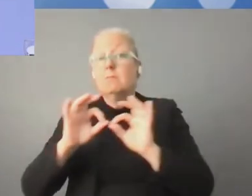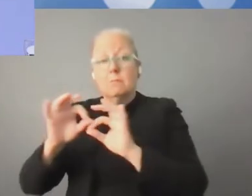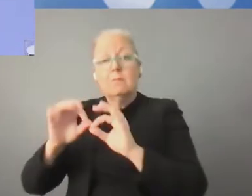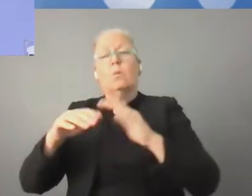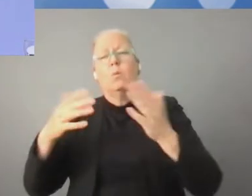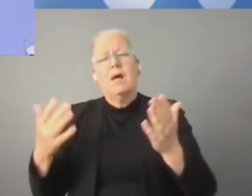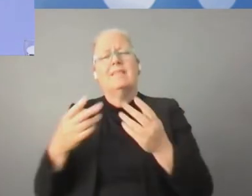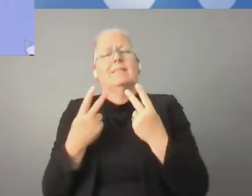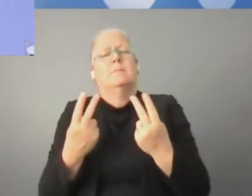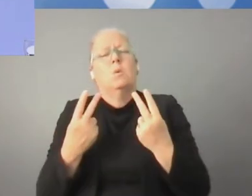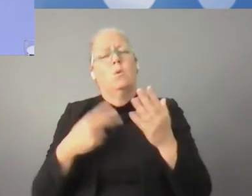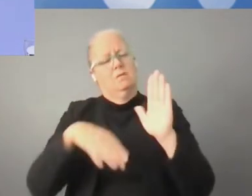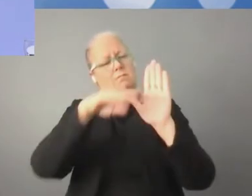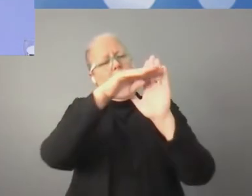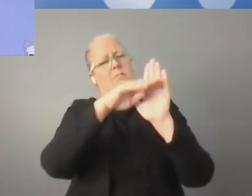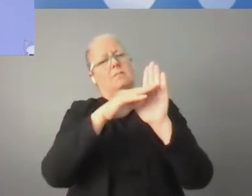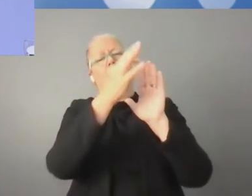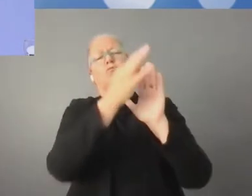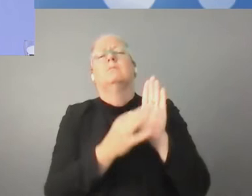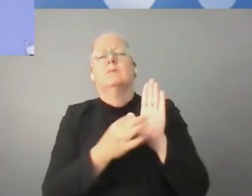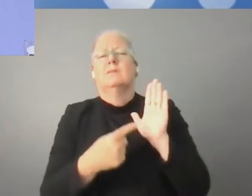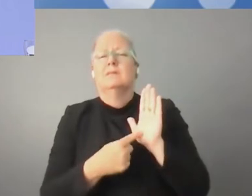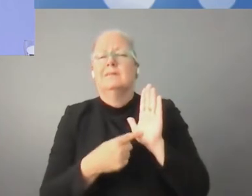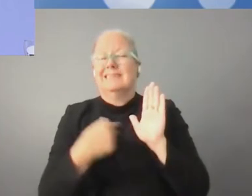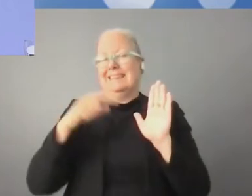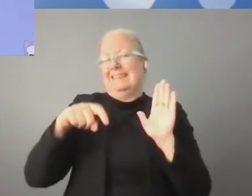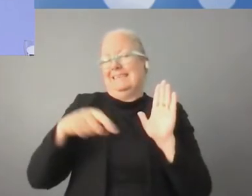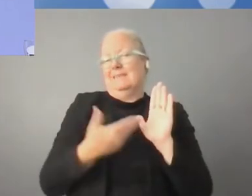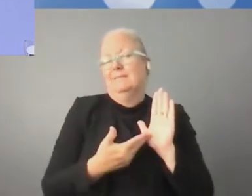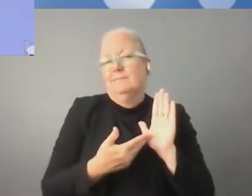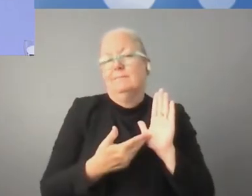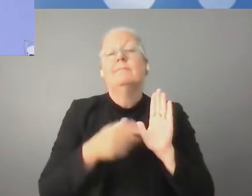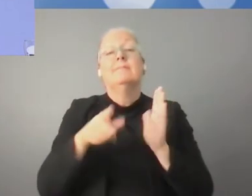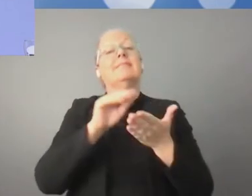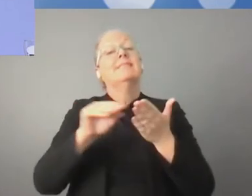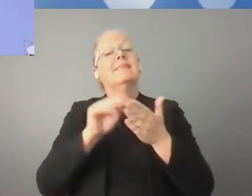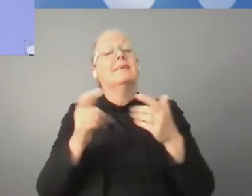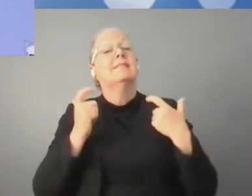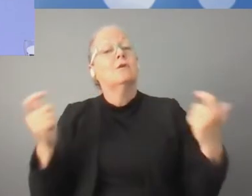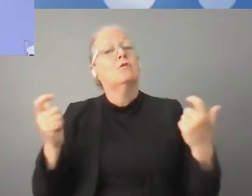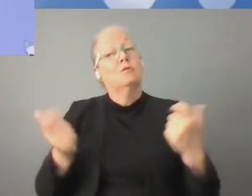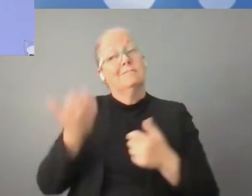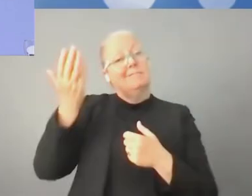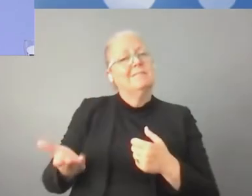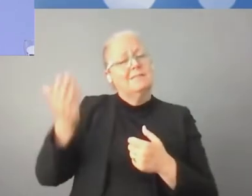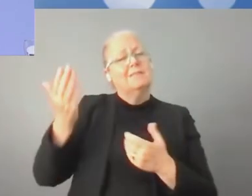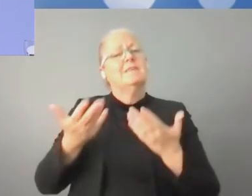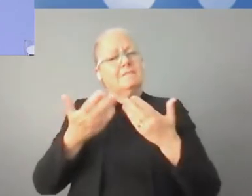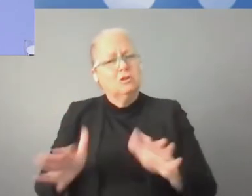globalnego konsensusu, który zasadza się z kolei na podstawowych wartościach przez nas wyznawanych.